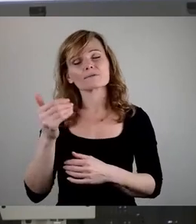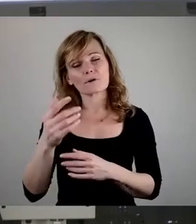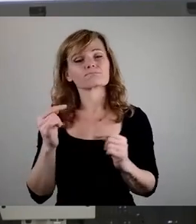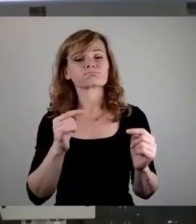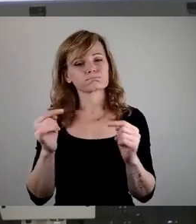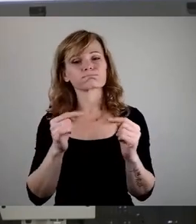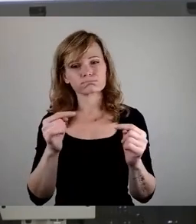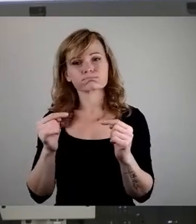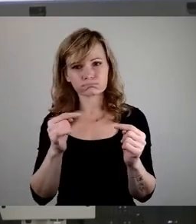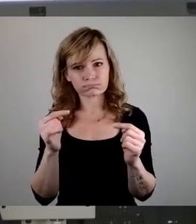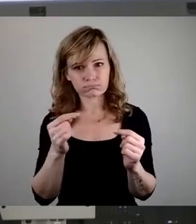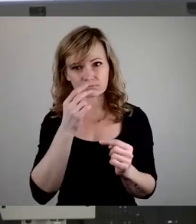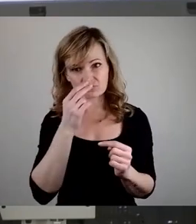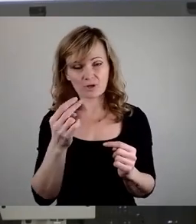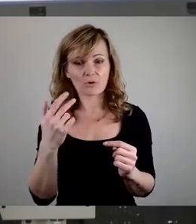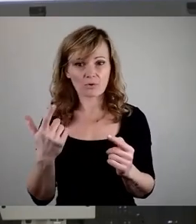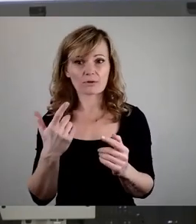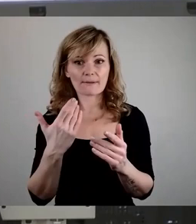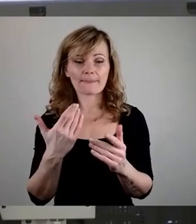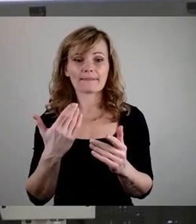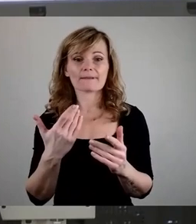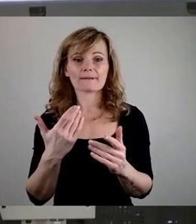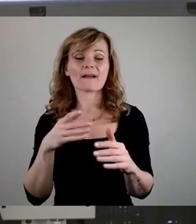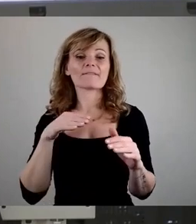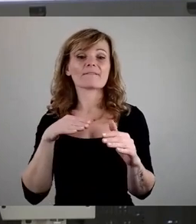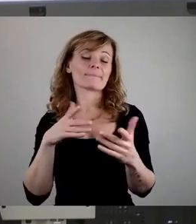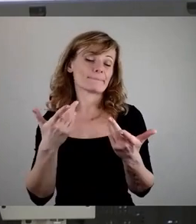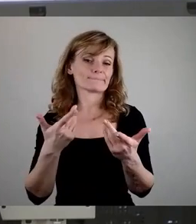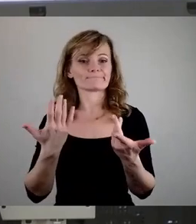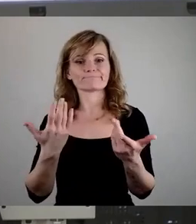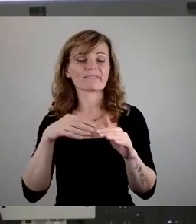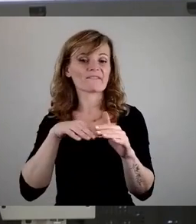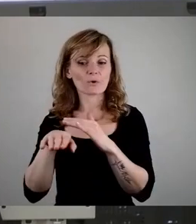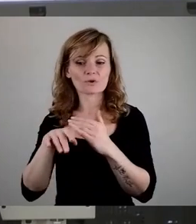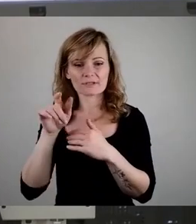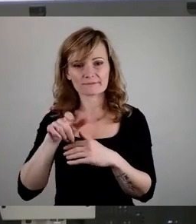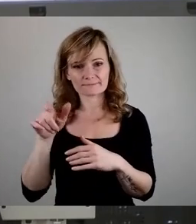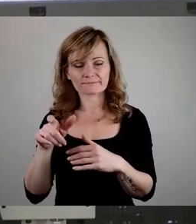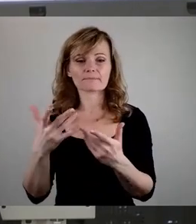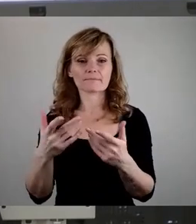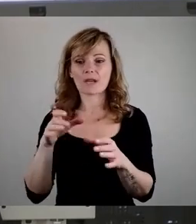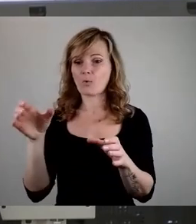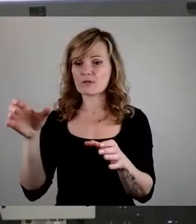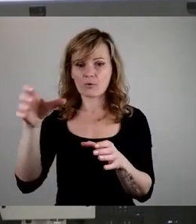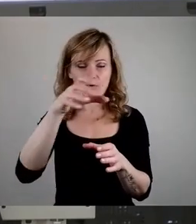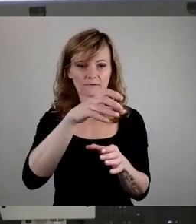dass die Verteilung der Geflüchtetenunterkünfte in der Stadt sehr